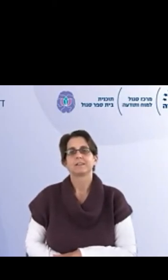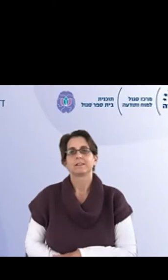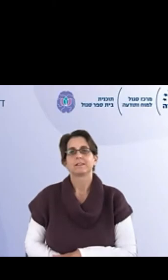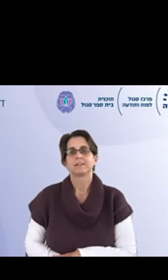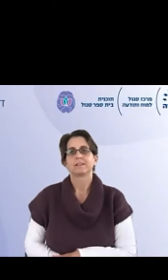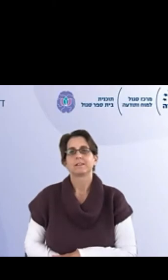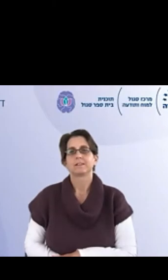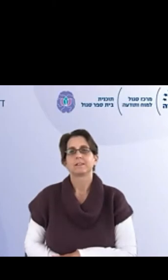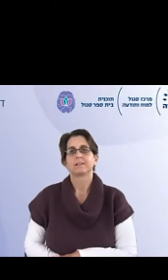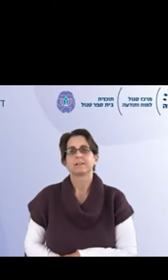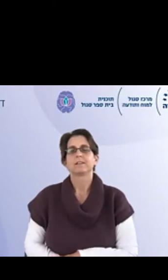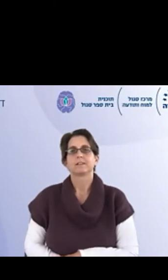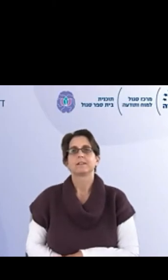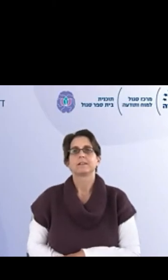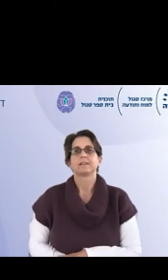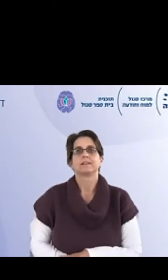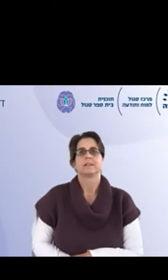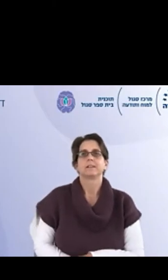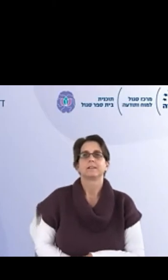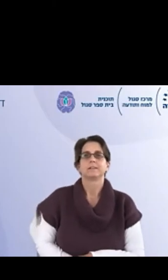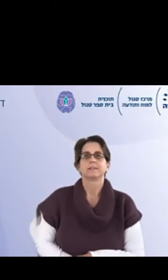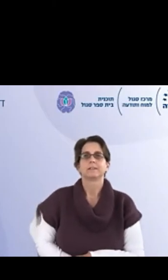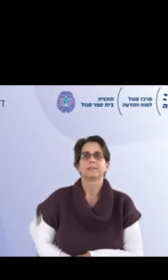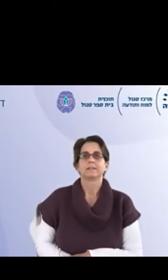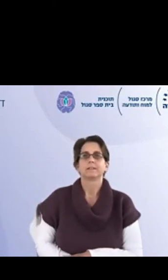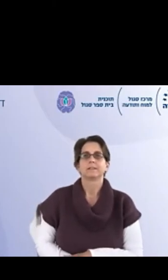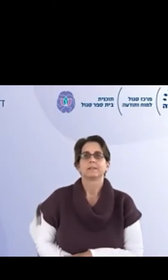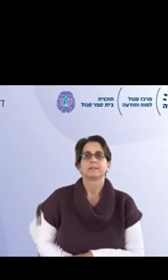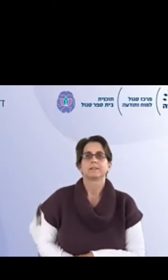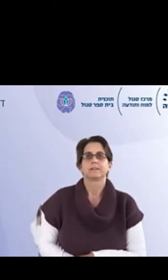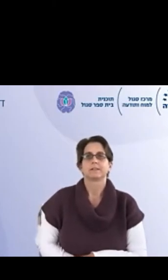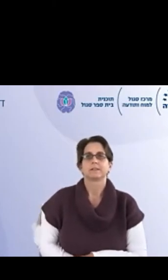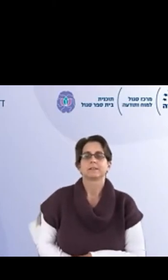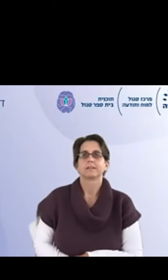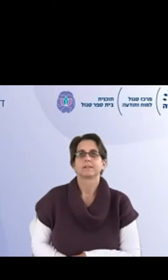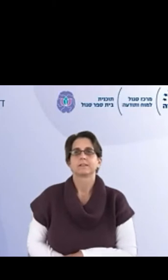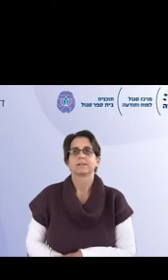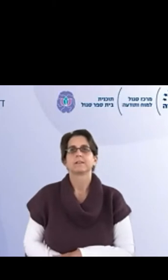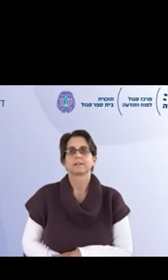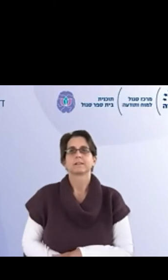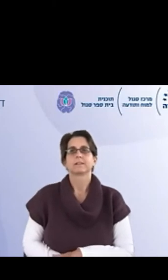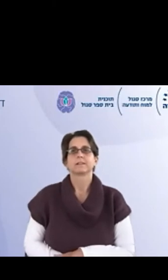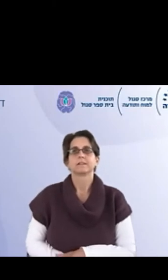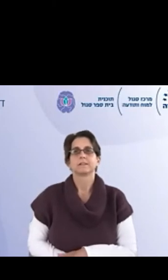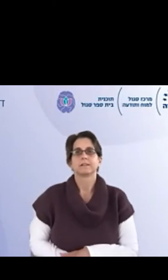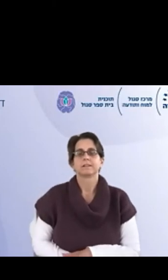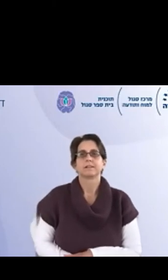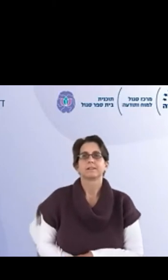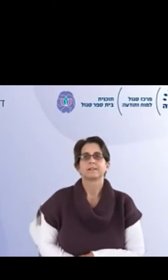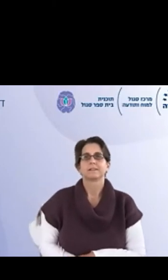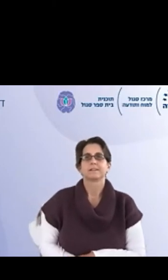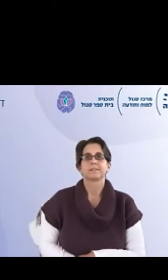וחשבתי על זה הרבה לאורך השנה האם לי באופן אישי קל יותר לתרגל ולהיות מיינד פול